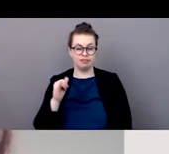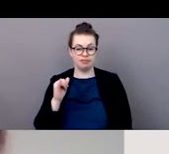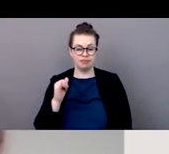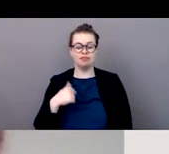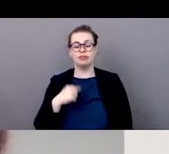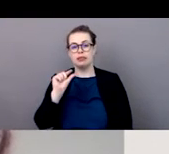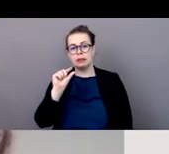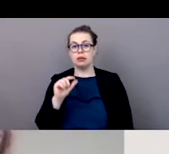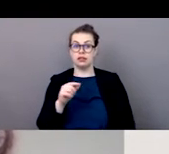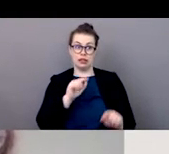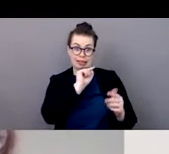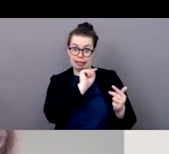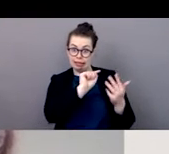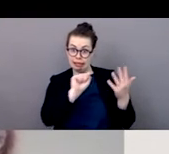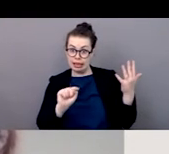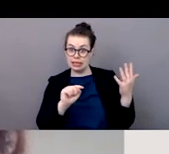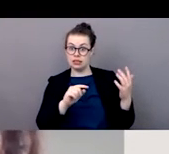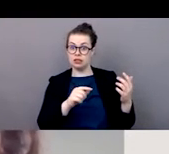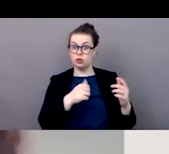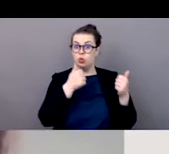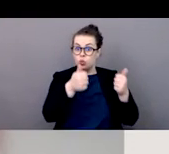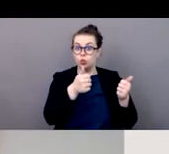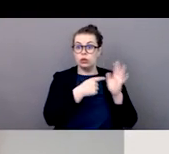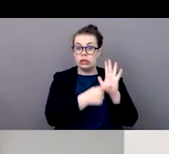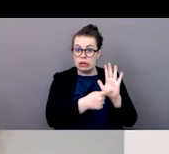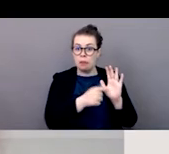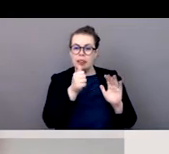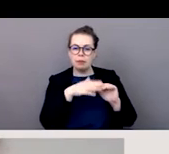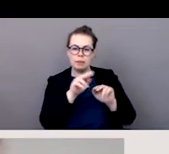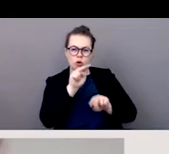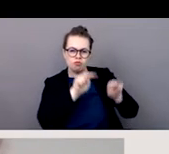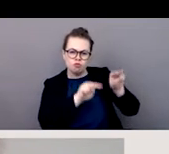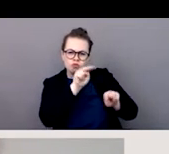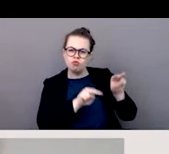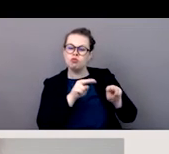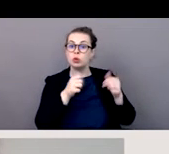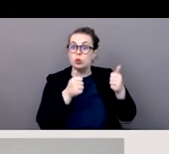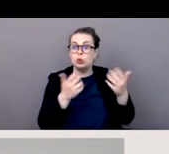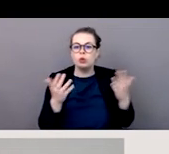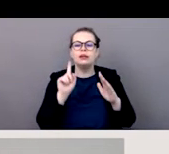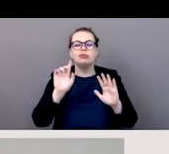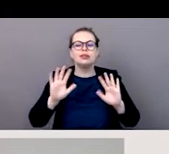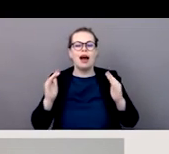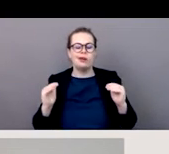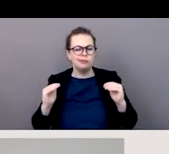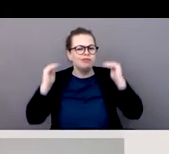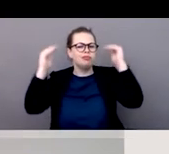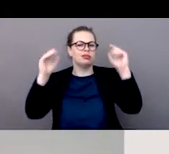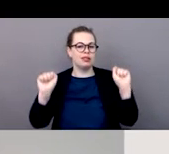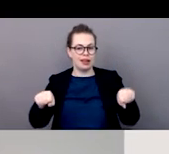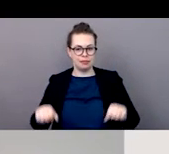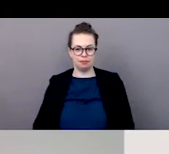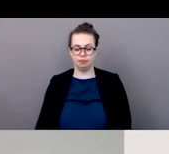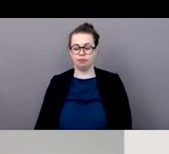Je vais me focaliser sur l'analyse critique de ce qui a déjà fait dans ce rapport. rapport et notre